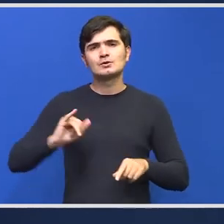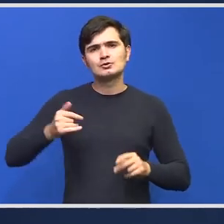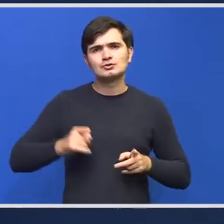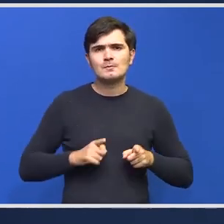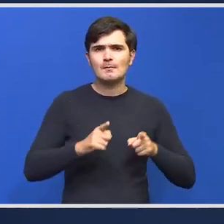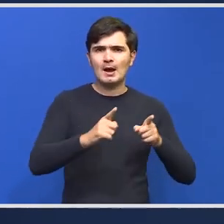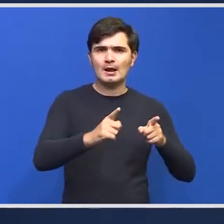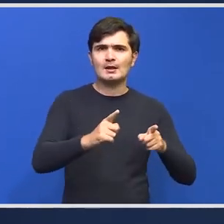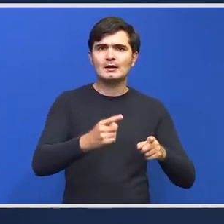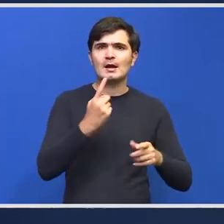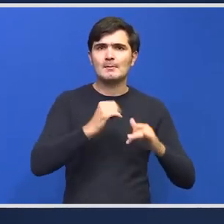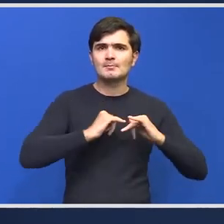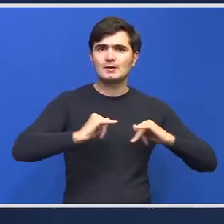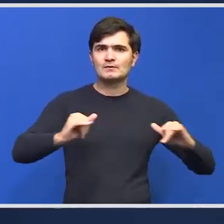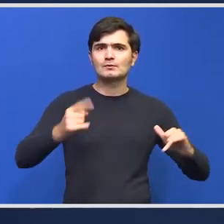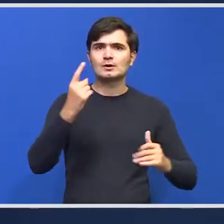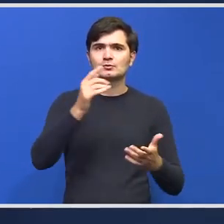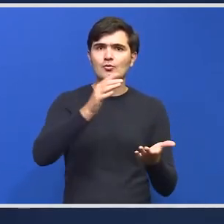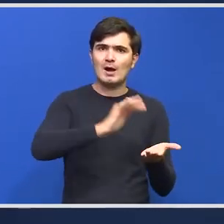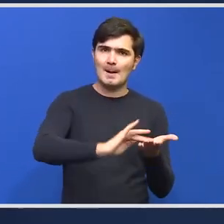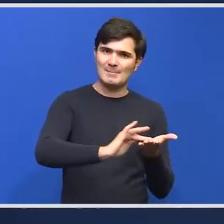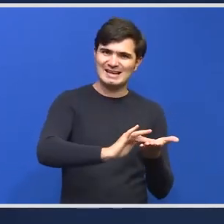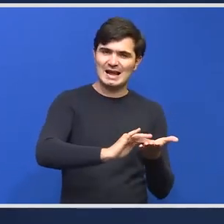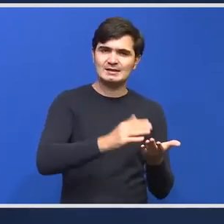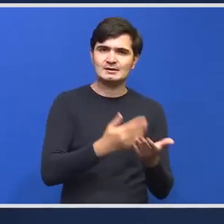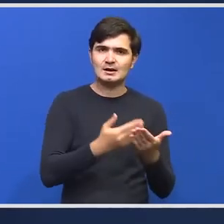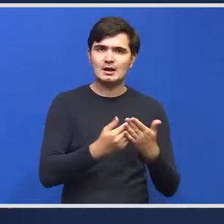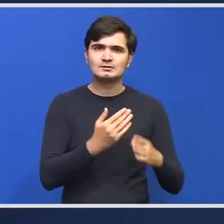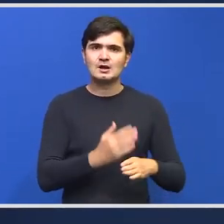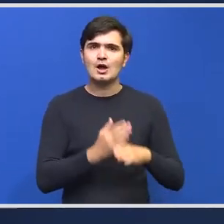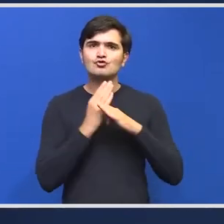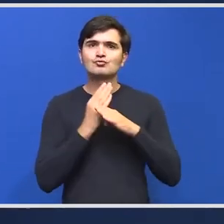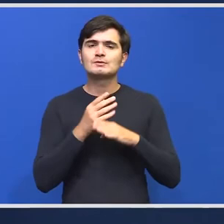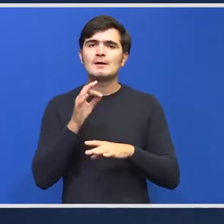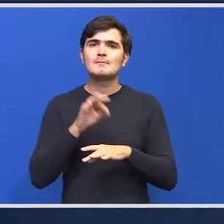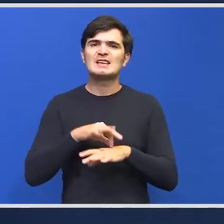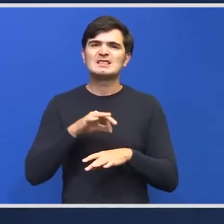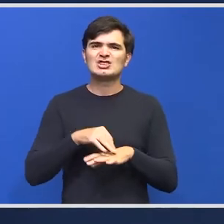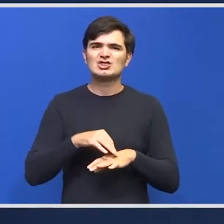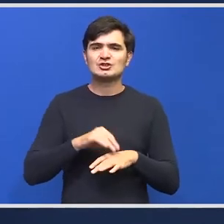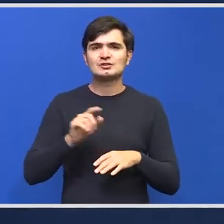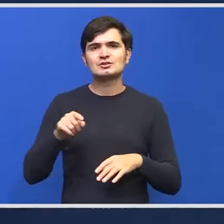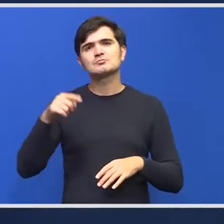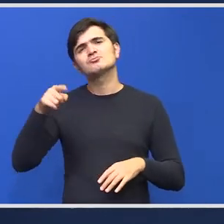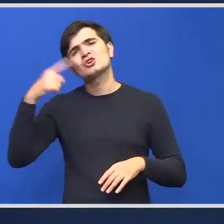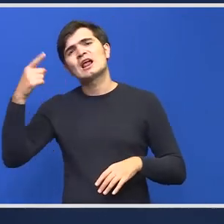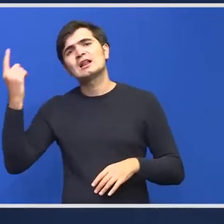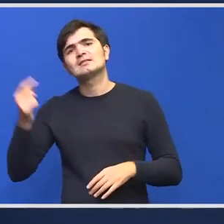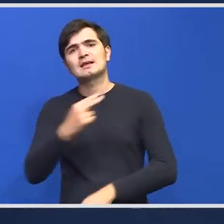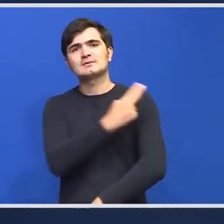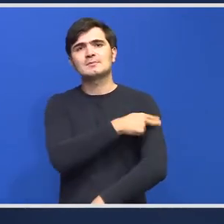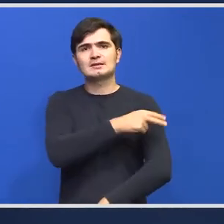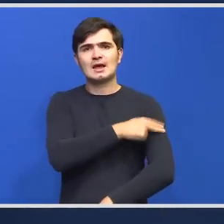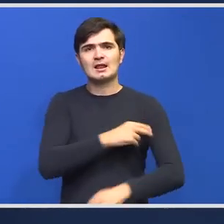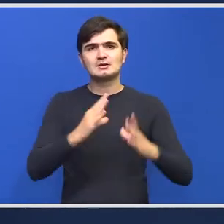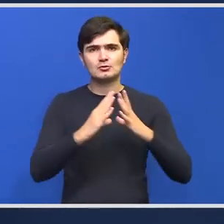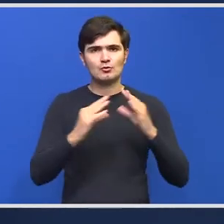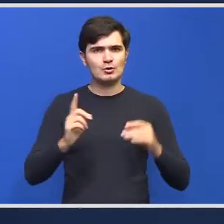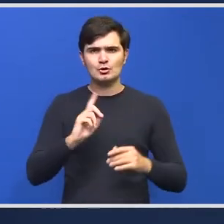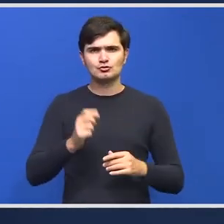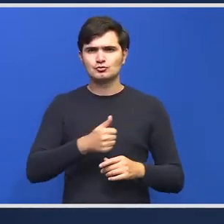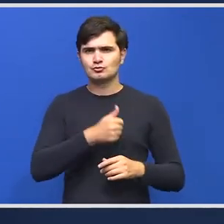o aplicație care va ajuta și medicii din celelalte spitale din țară deci nu din